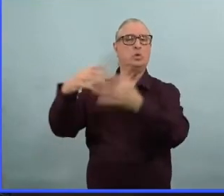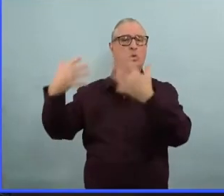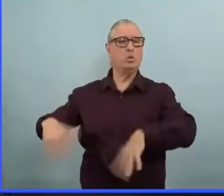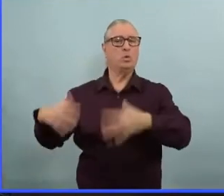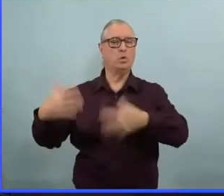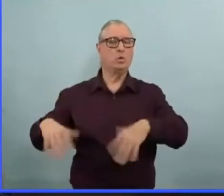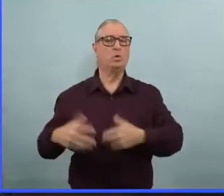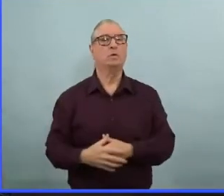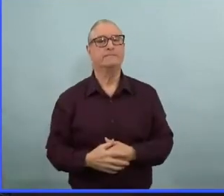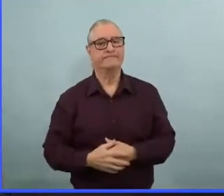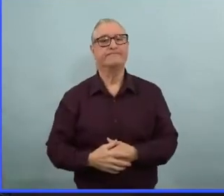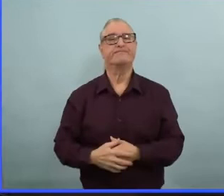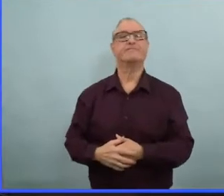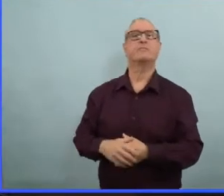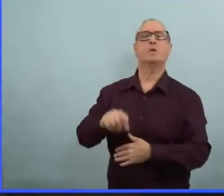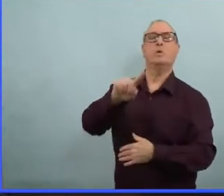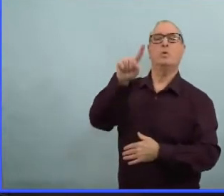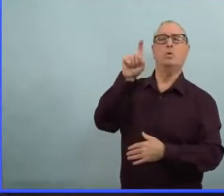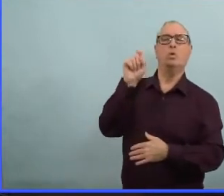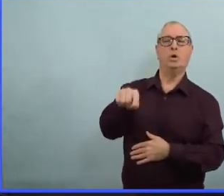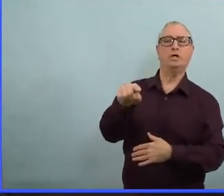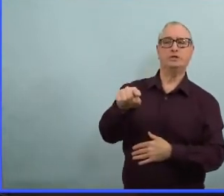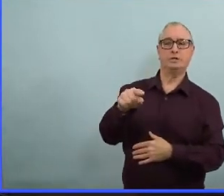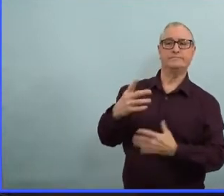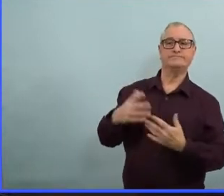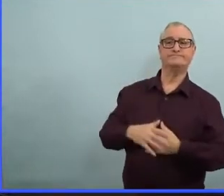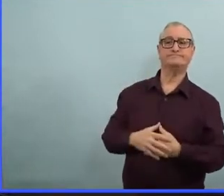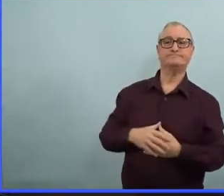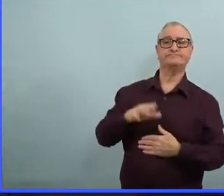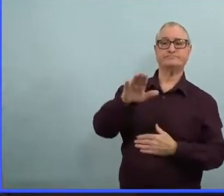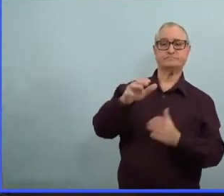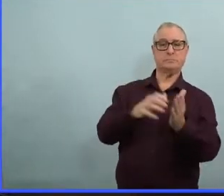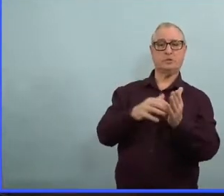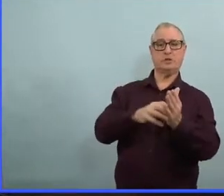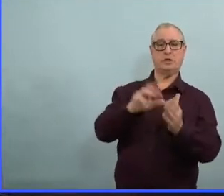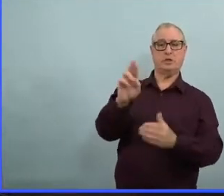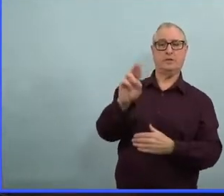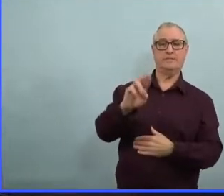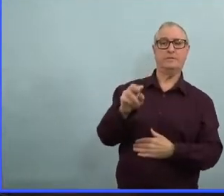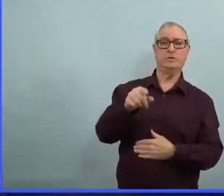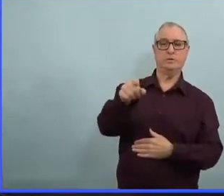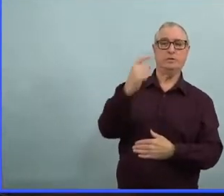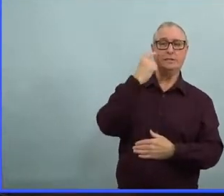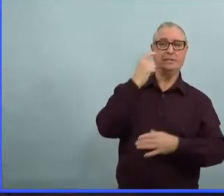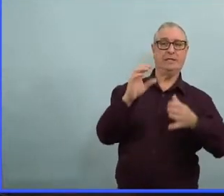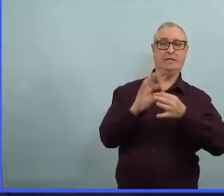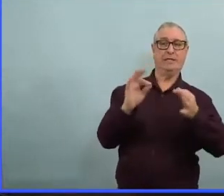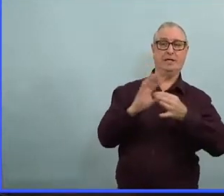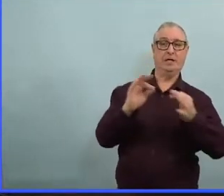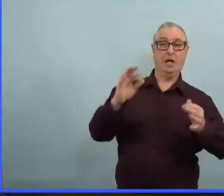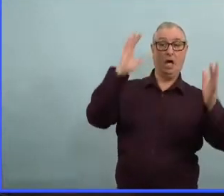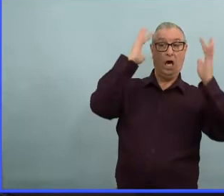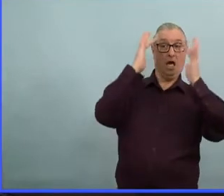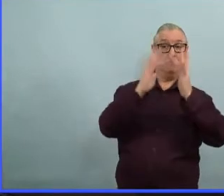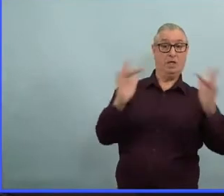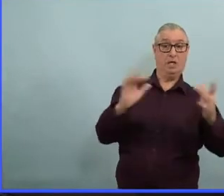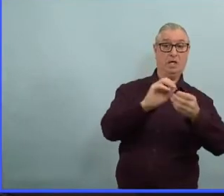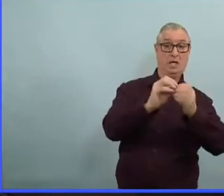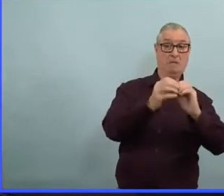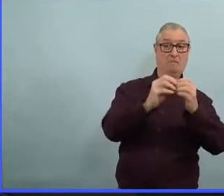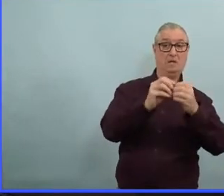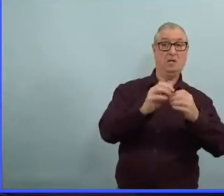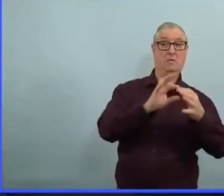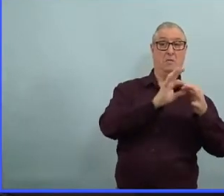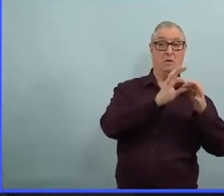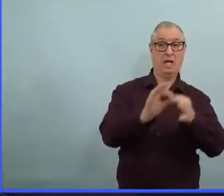entre les gens qui sont malades de la Covid ou avec la Covid. Et en fait, ça exacerbe beaucoup de problèmes. Ils